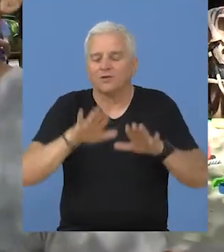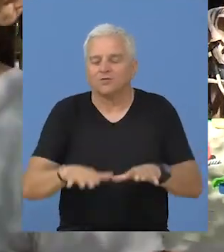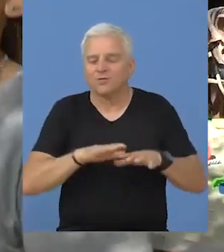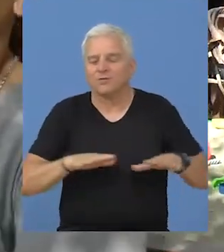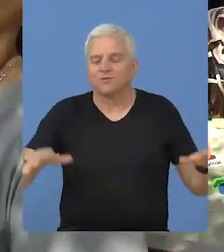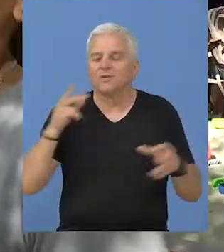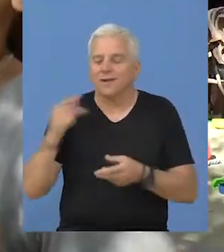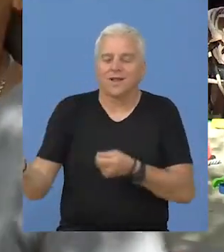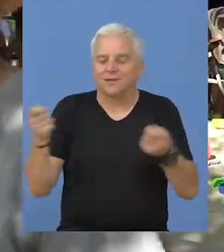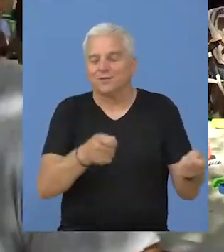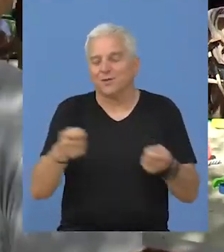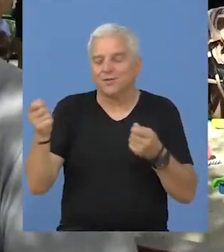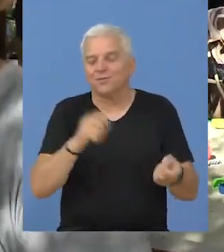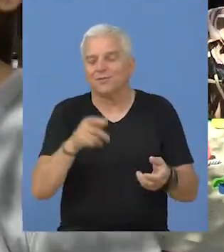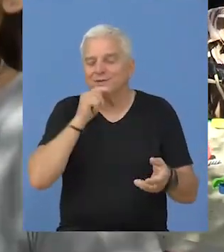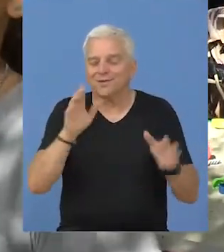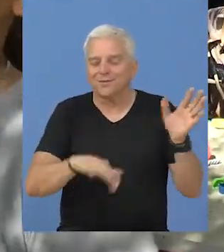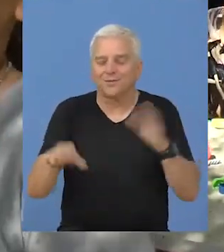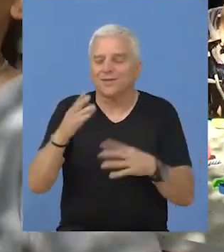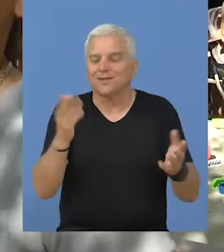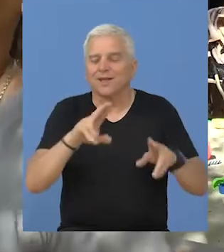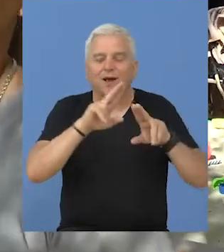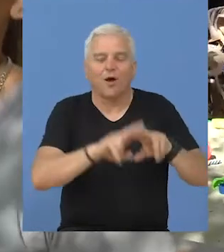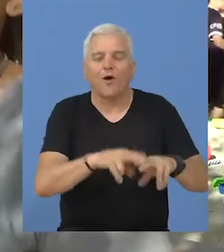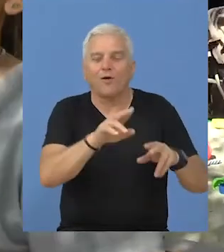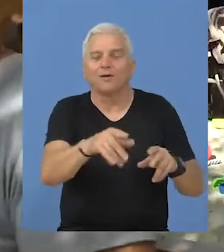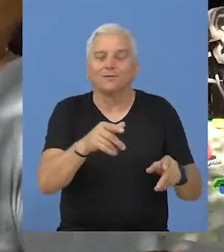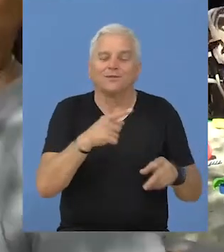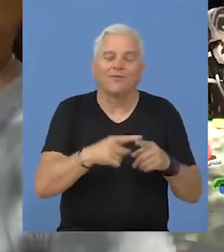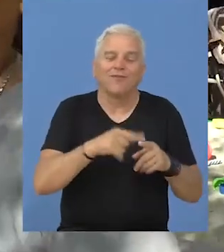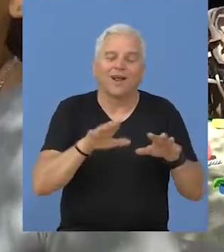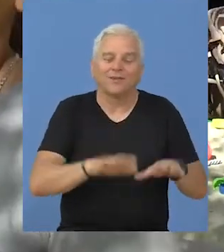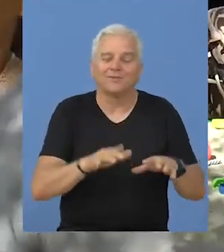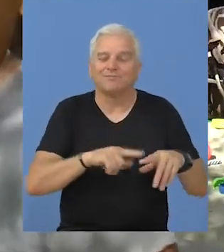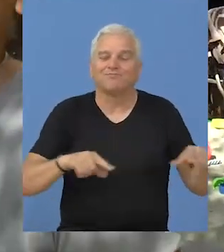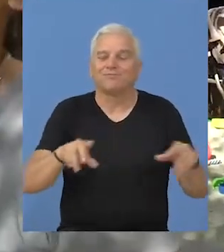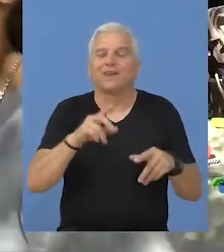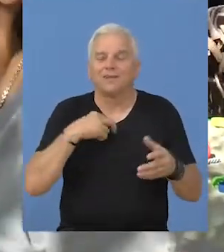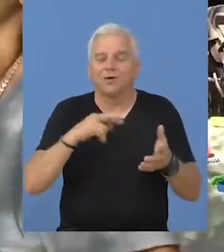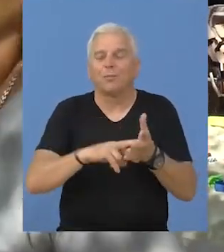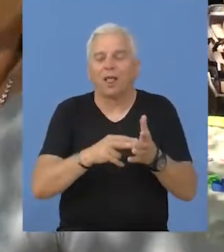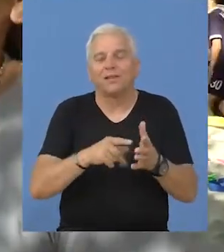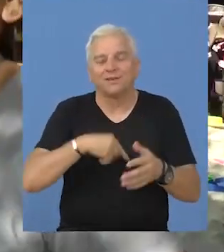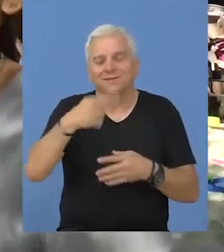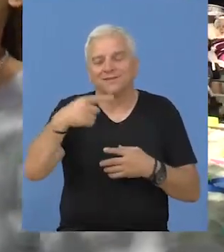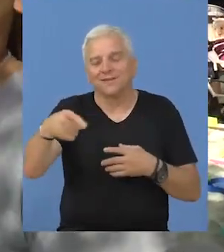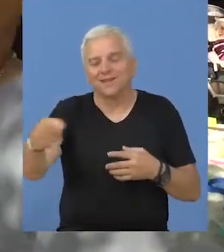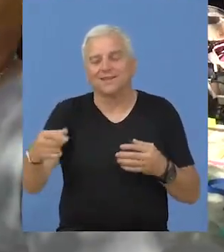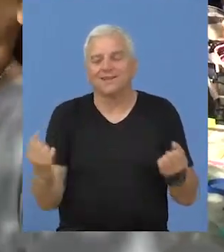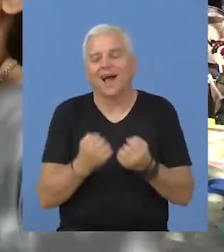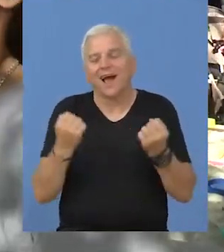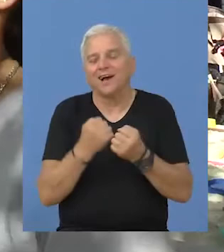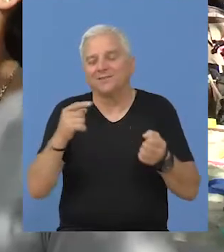stolovi tako kad donese, jel da napakuju se pa nema ide da spuste i onda tako to nam je u sledećem nekom